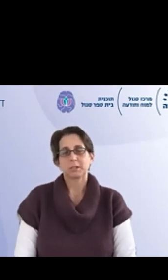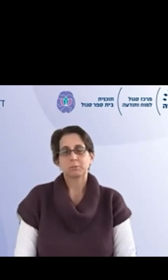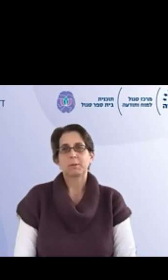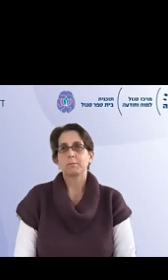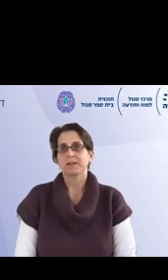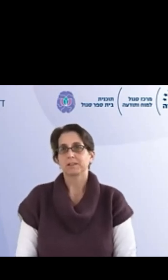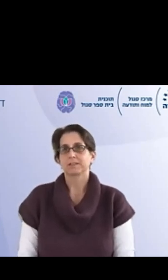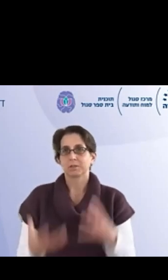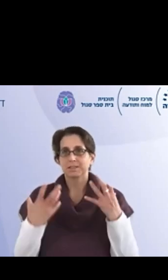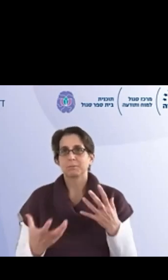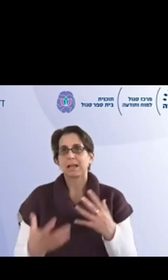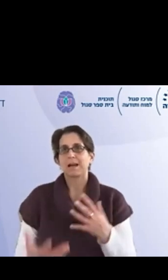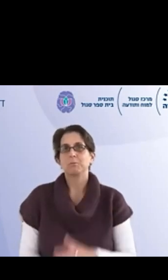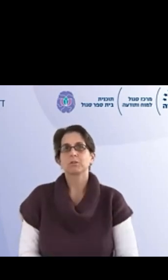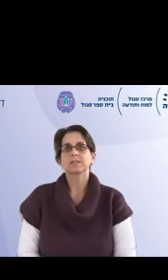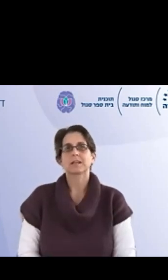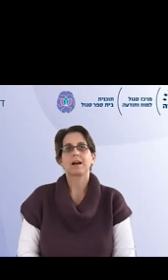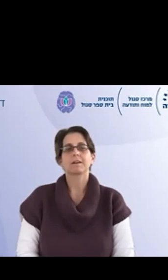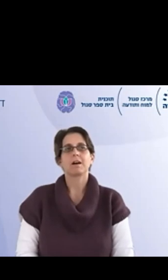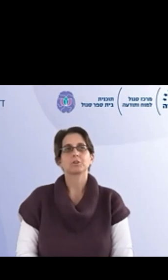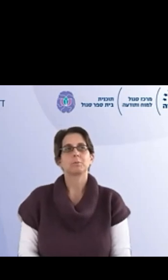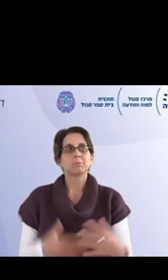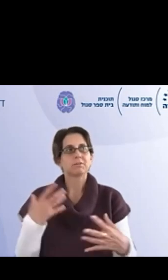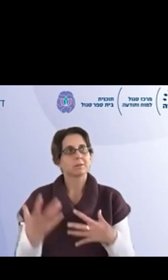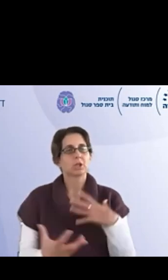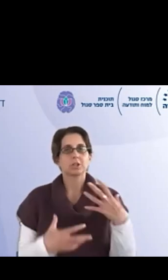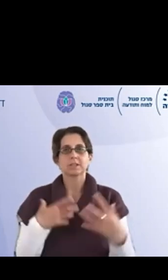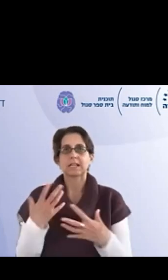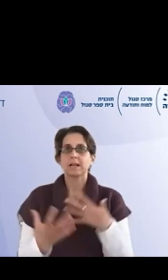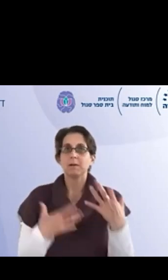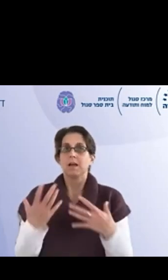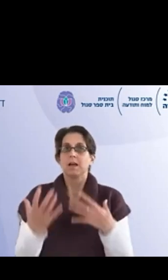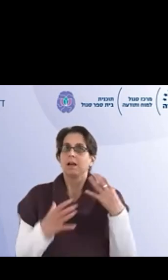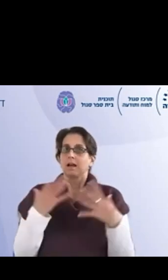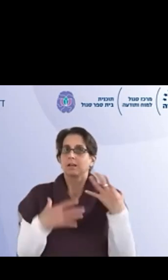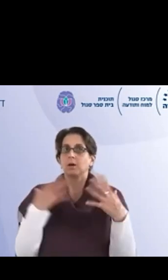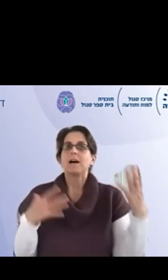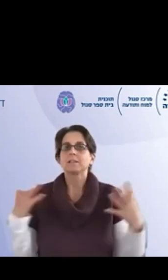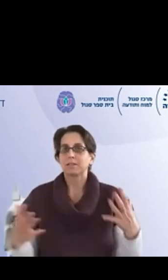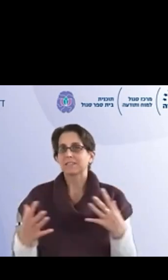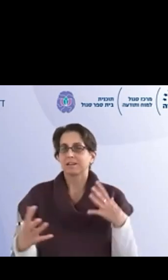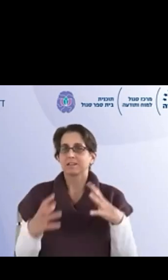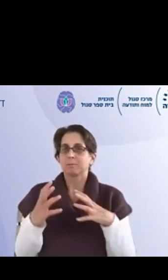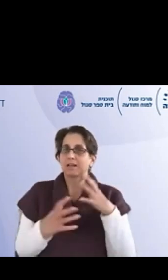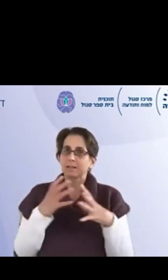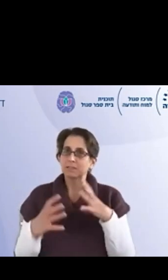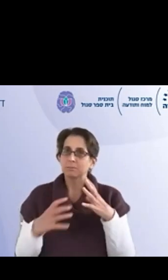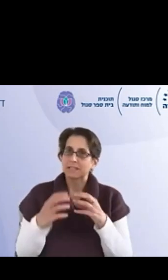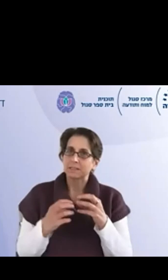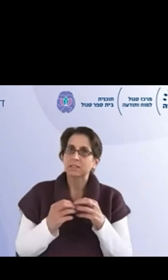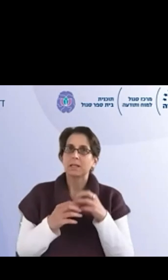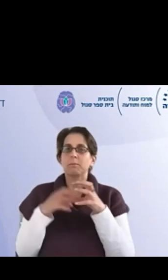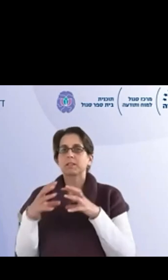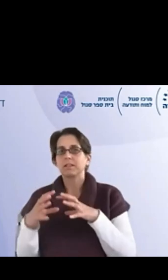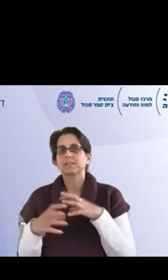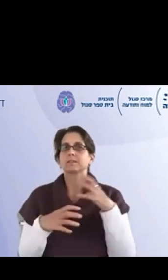את ככה ישלמש במילה ברית ברית זה מילה מאוד חזקה וככה אני שומעת מהדברים שלך שאצלכם לא מייארתם להשתר קדימה לקחתם את זה